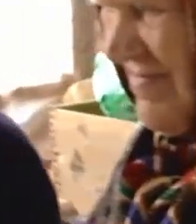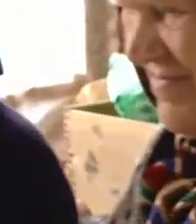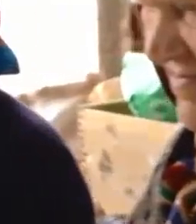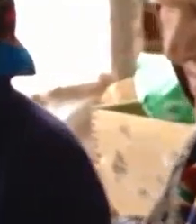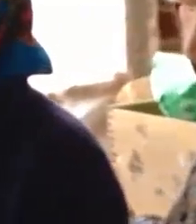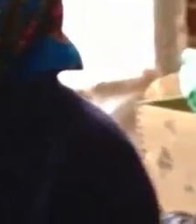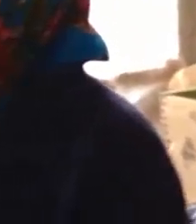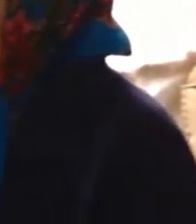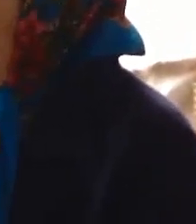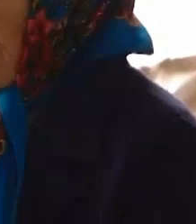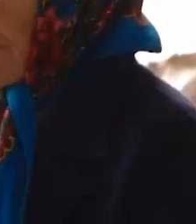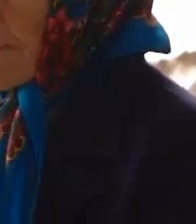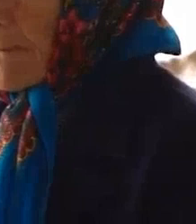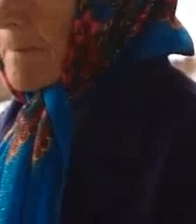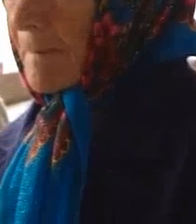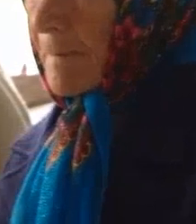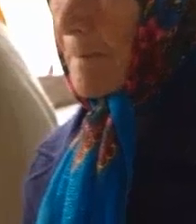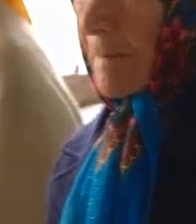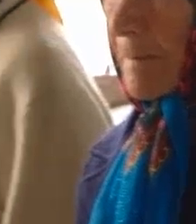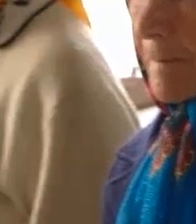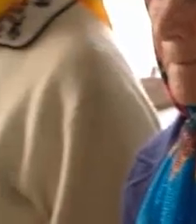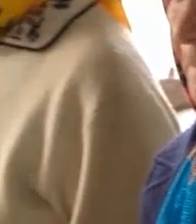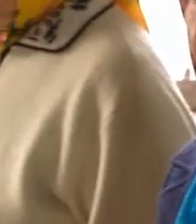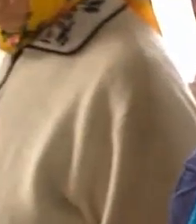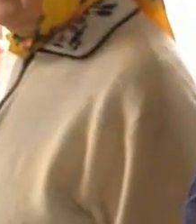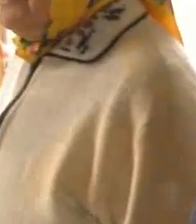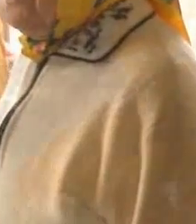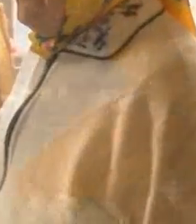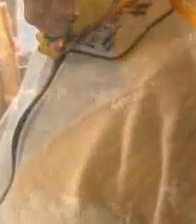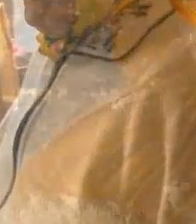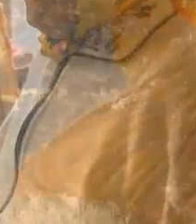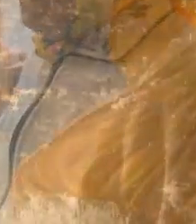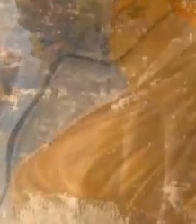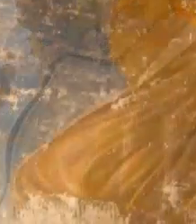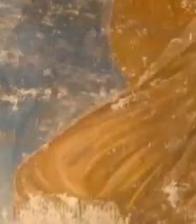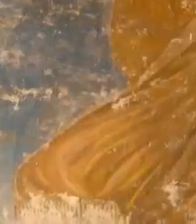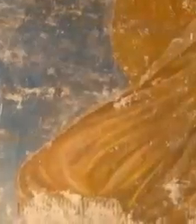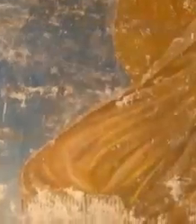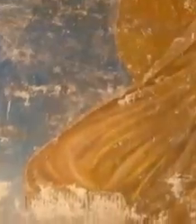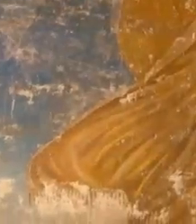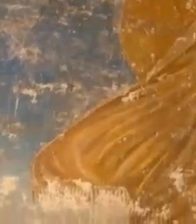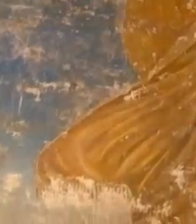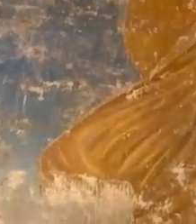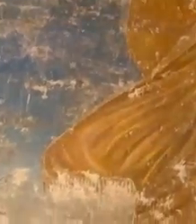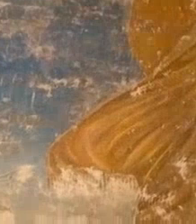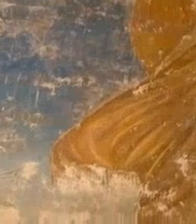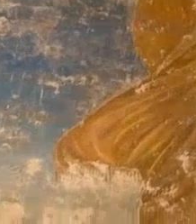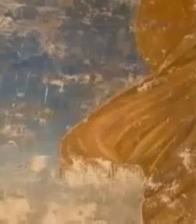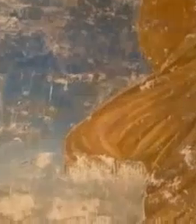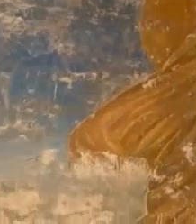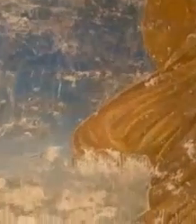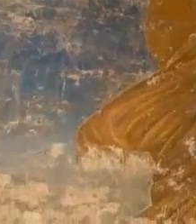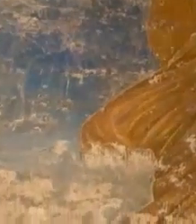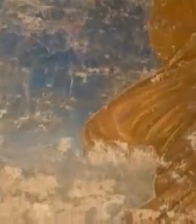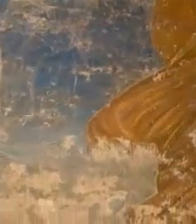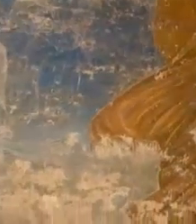Евгению Игуменю Софию Иннокеню Севастьяну Схимонахиню Анатолию Сергия Любовь Фатиню Ксению Николая Валентину